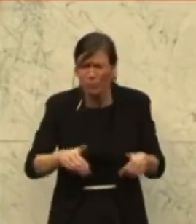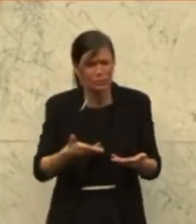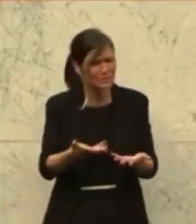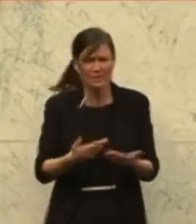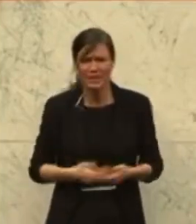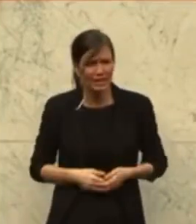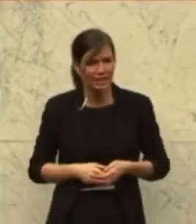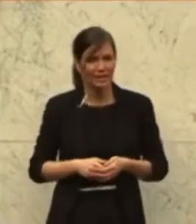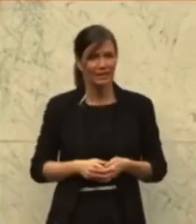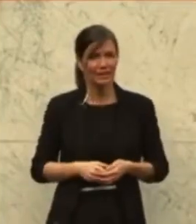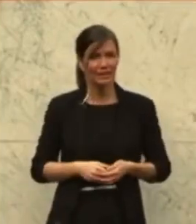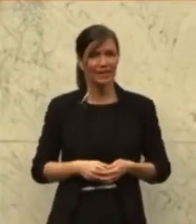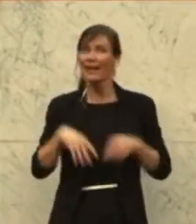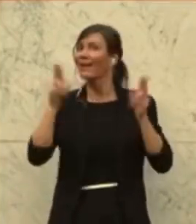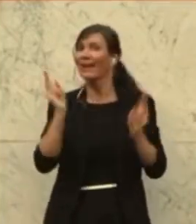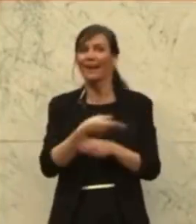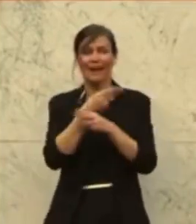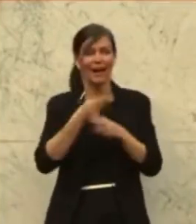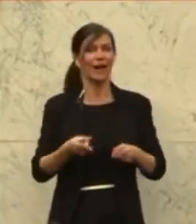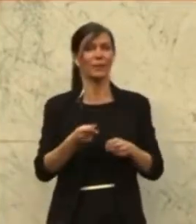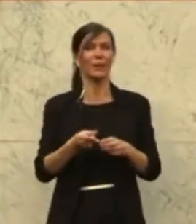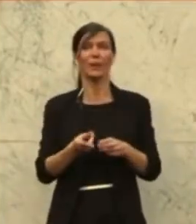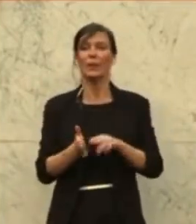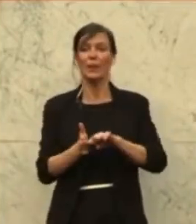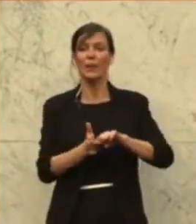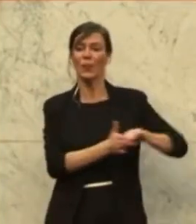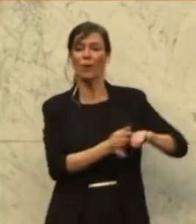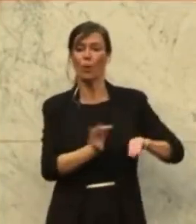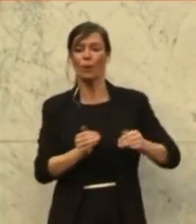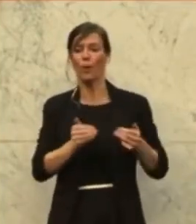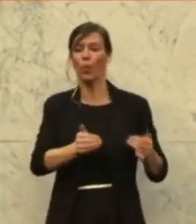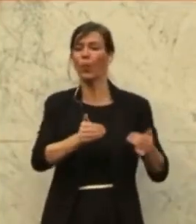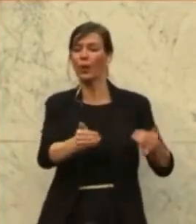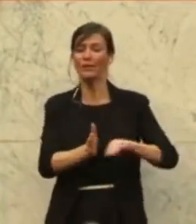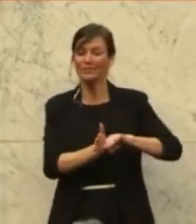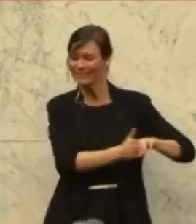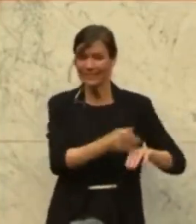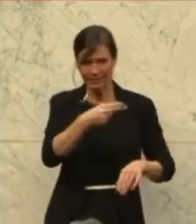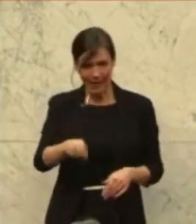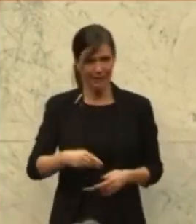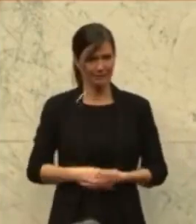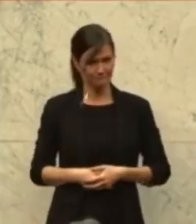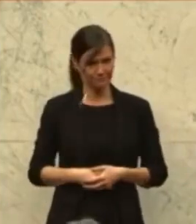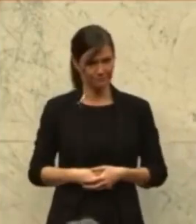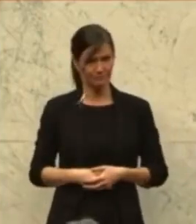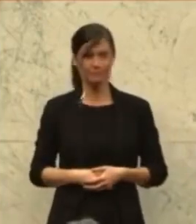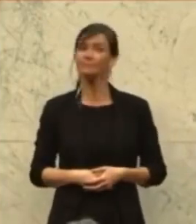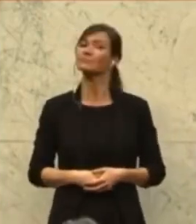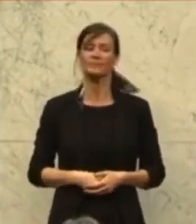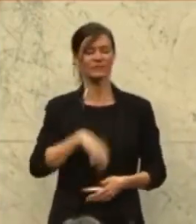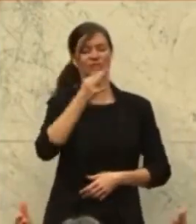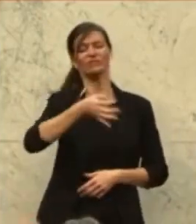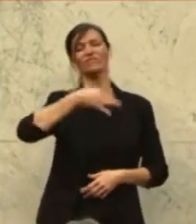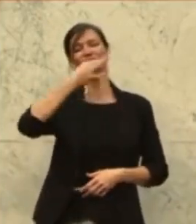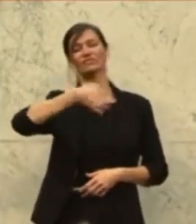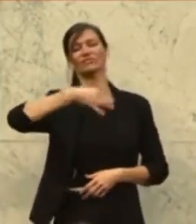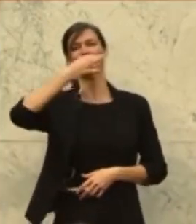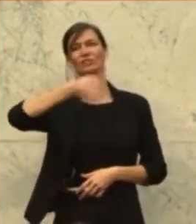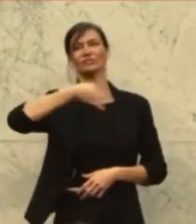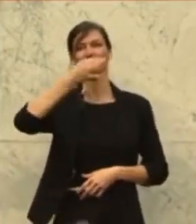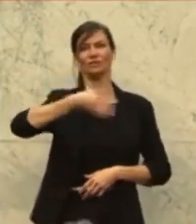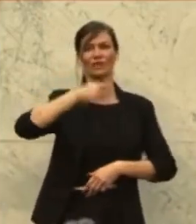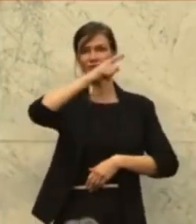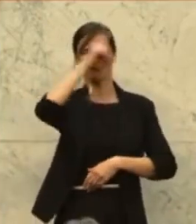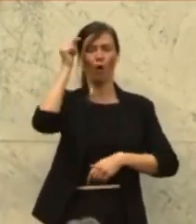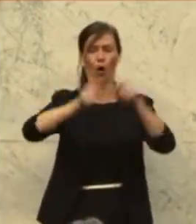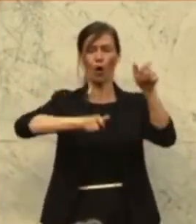Und das können Sie nicht verwischen. Das lassen wir auch nicht zu. Auch wenn Sie mit irgendeiner Rhetorik draußen die Bevölkerung